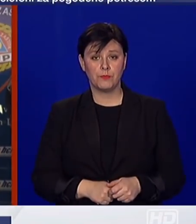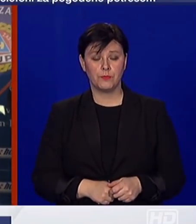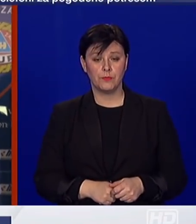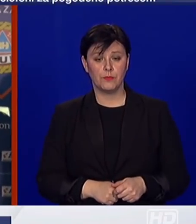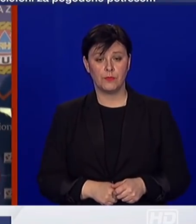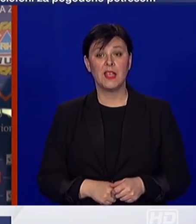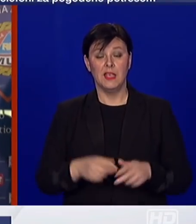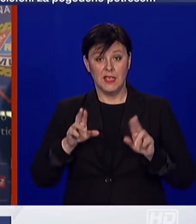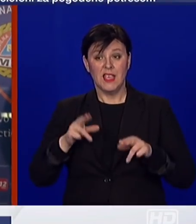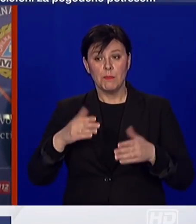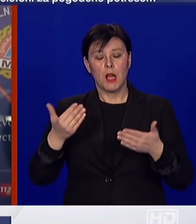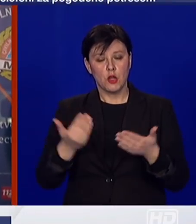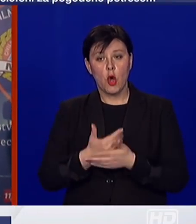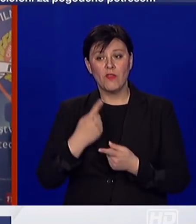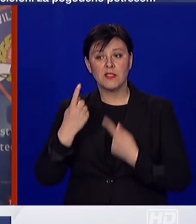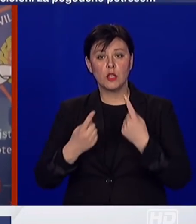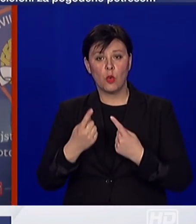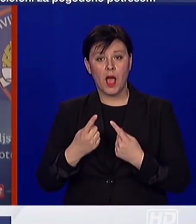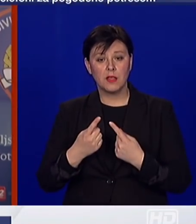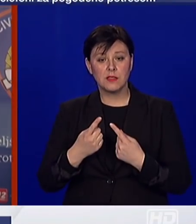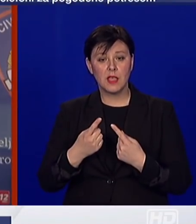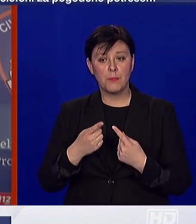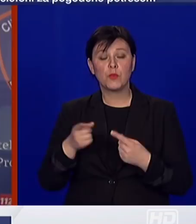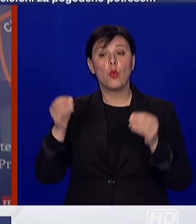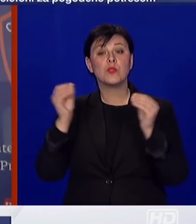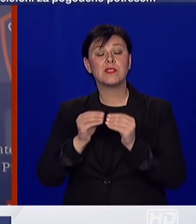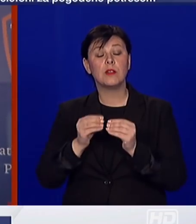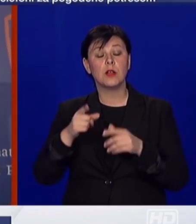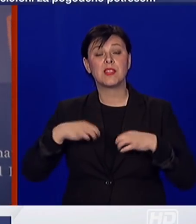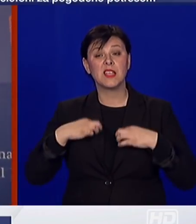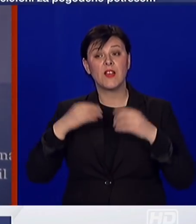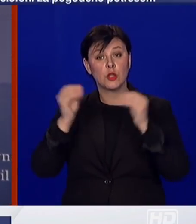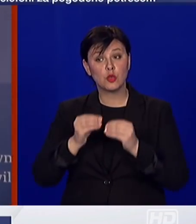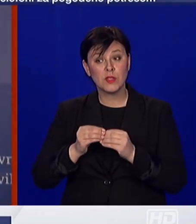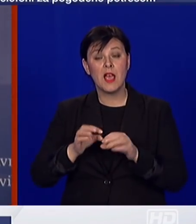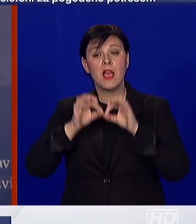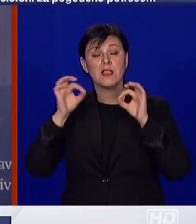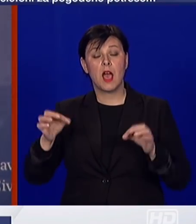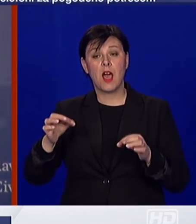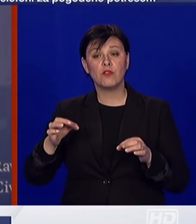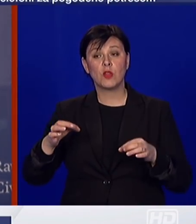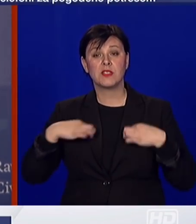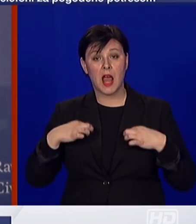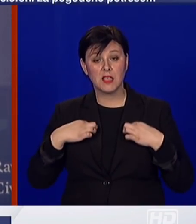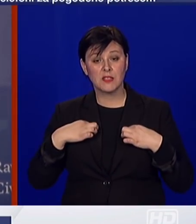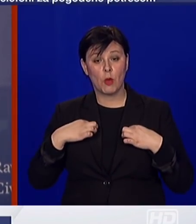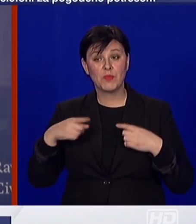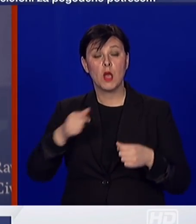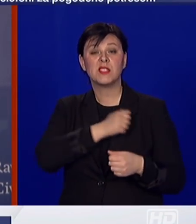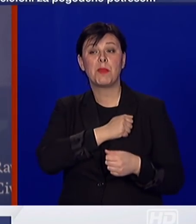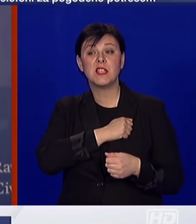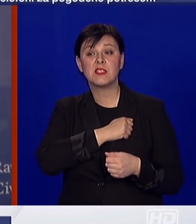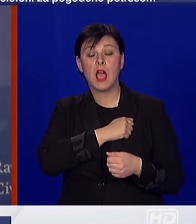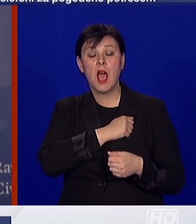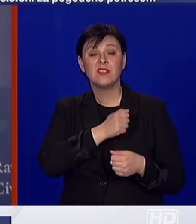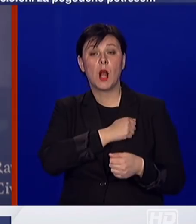imamo nekoliko novih slučajeva koji su u zdravstvenom sustavu, dakle u nastavnom zavodu za javno zdravstvo, u Splitsko-Darmacijske